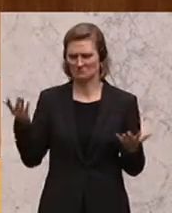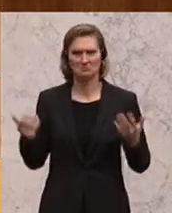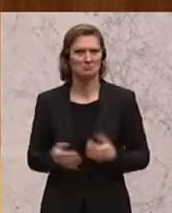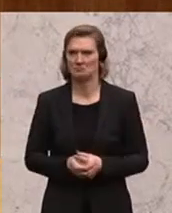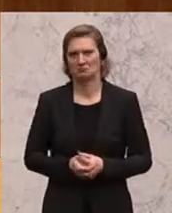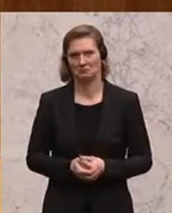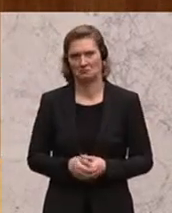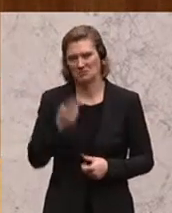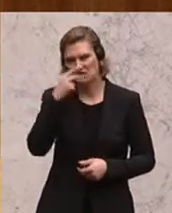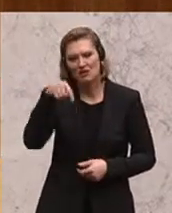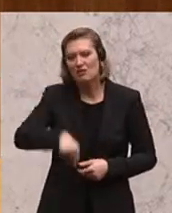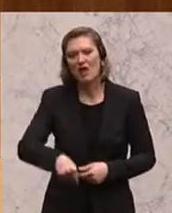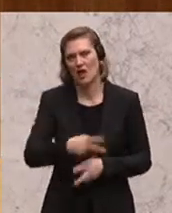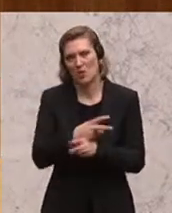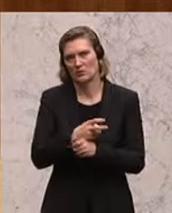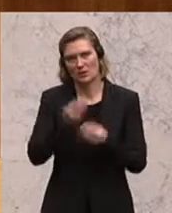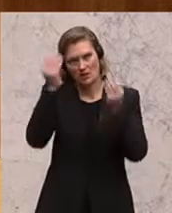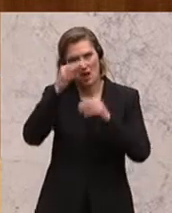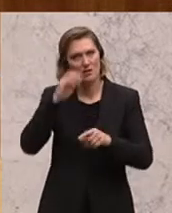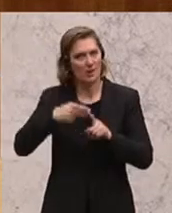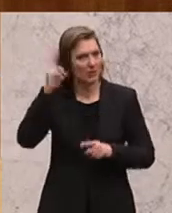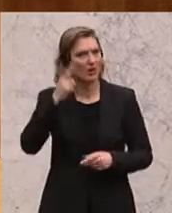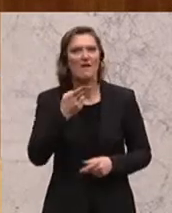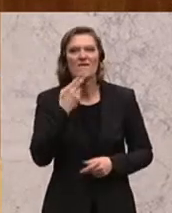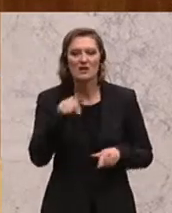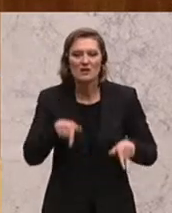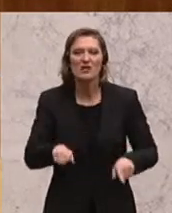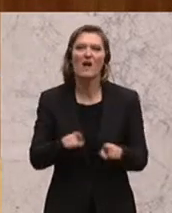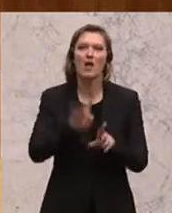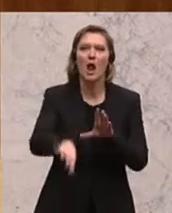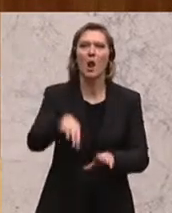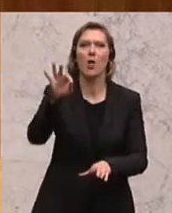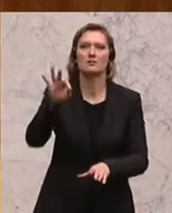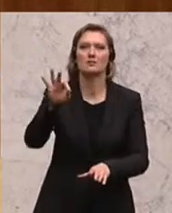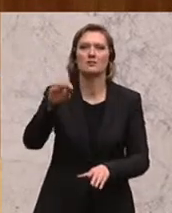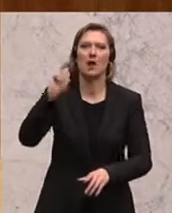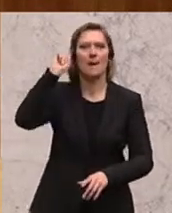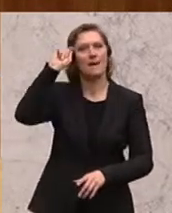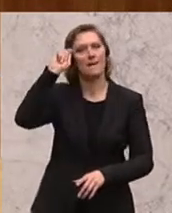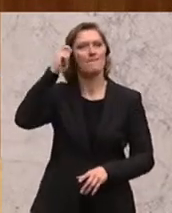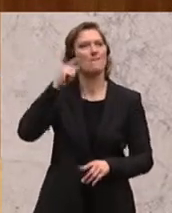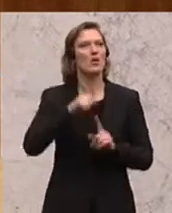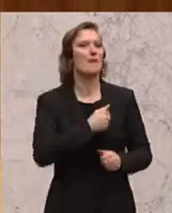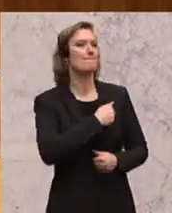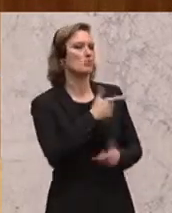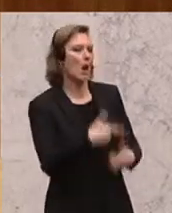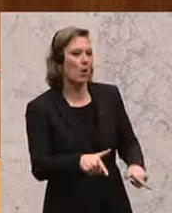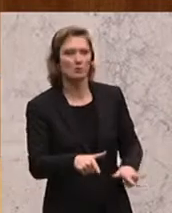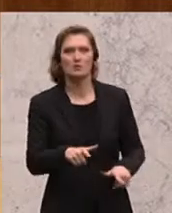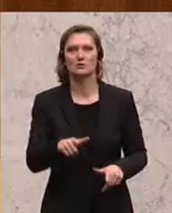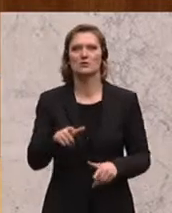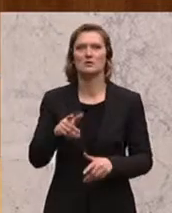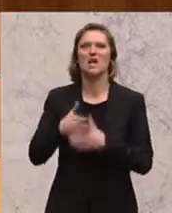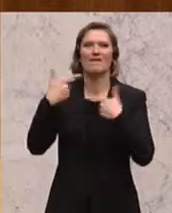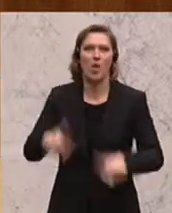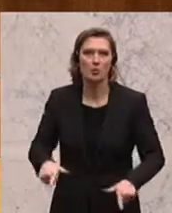eines ein. In Österreich, meine sehr verehrten Damen und Herren, regiert die Los-Mentalität. Mutlos, visionslos und am Ende